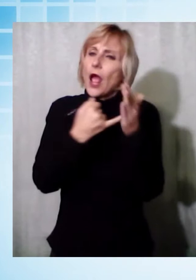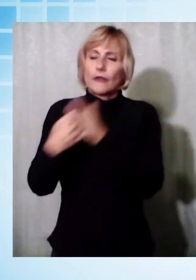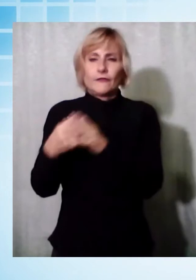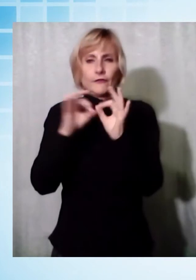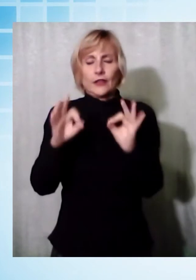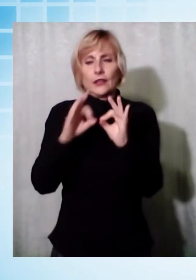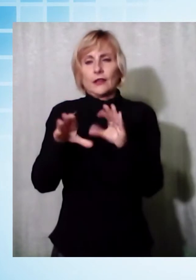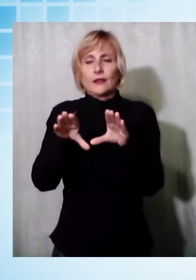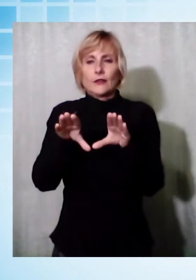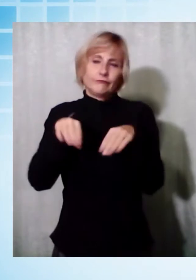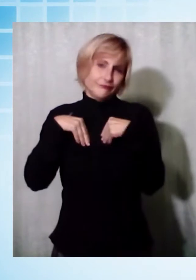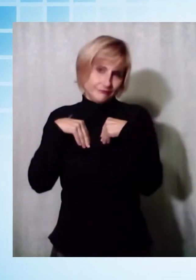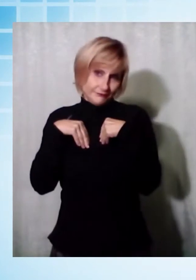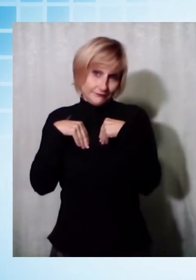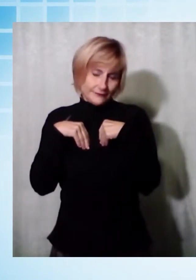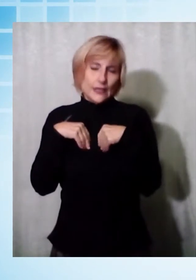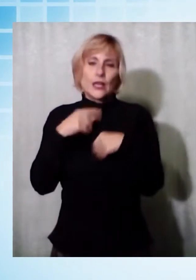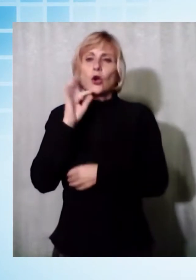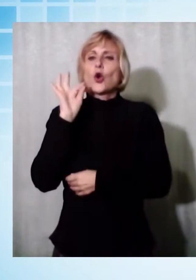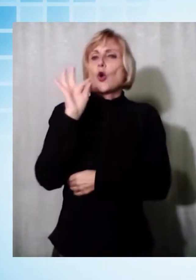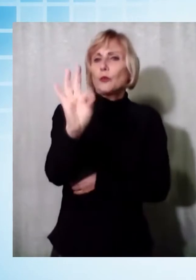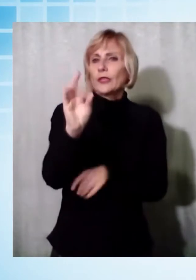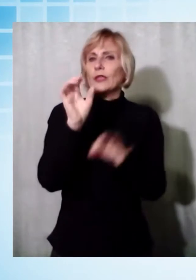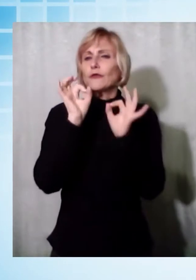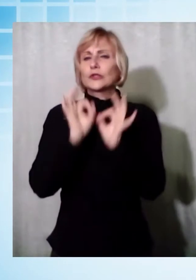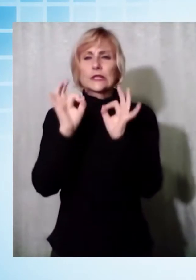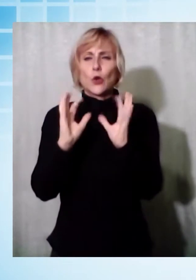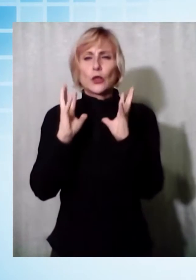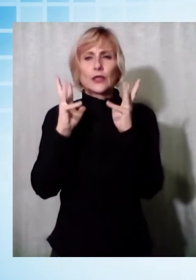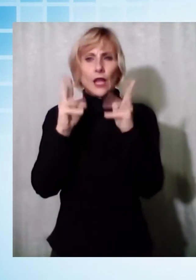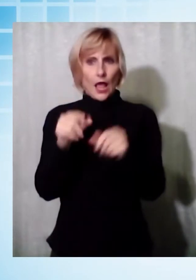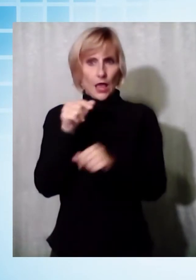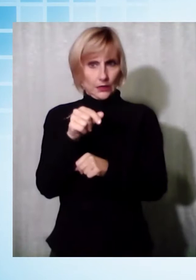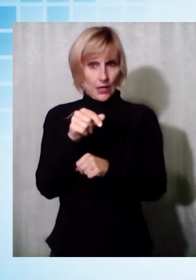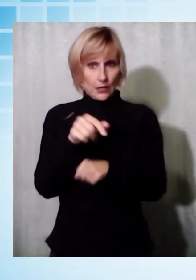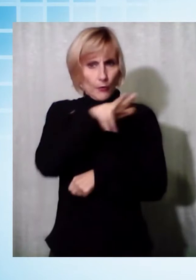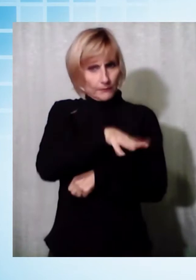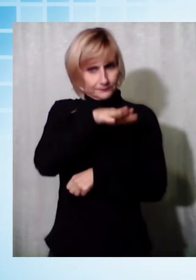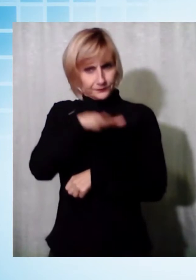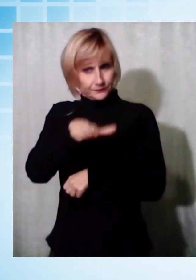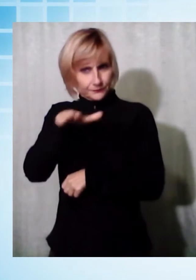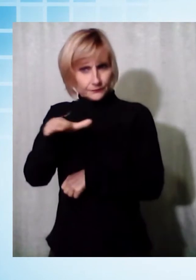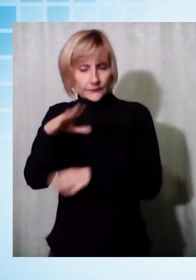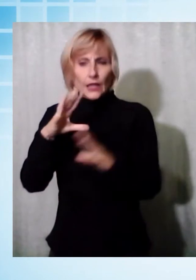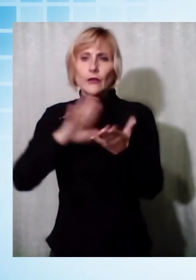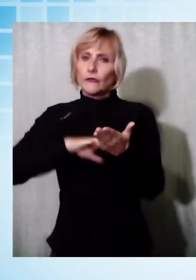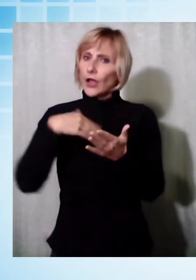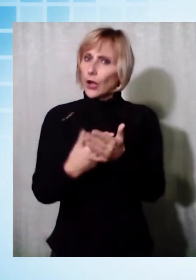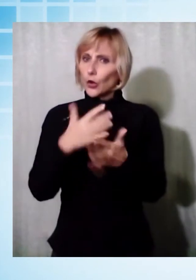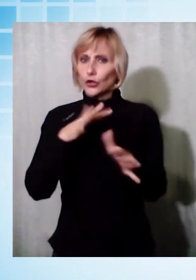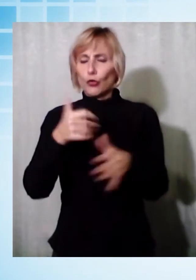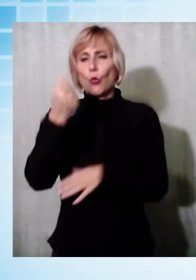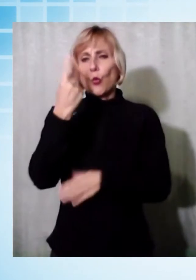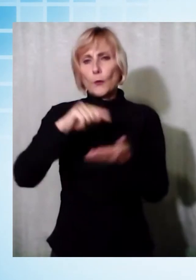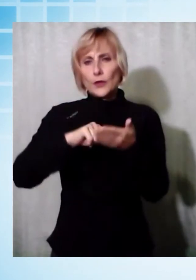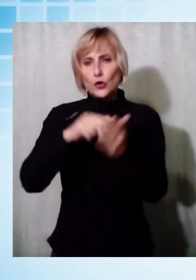ladri erano sicuramente i trattori presenti all'interno del recinto della concessionaria. Merce per circa un milione di euro già allestita e